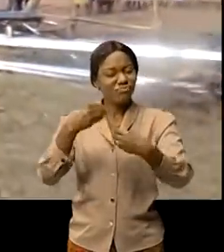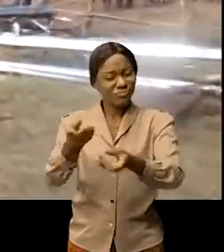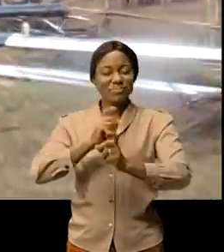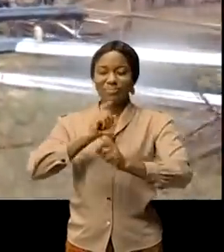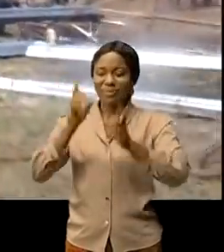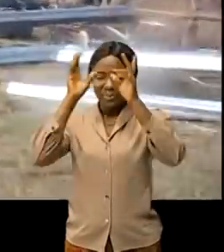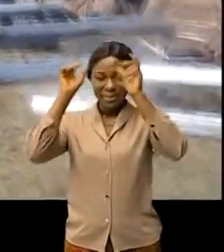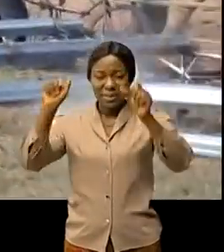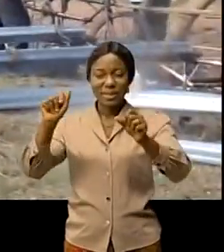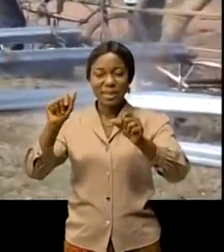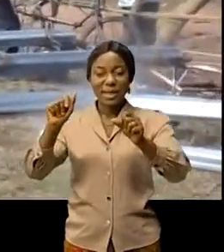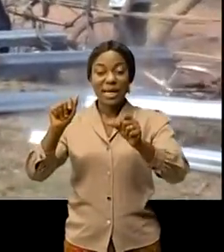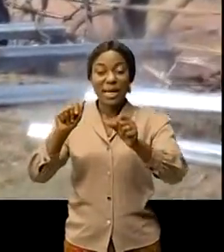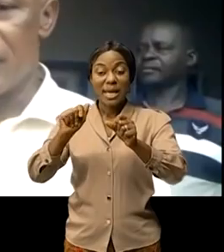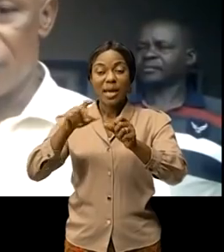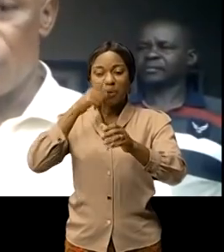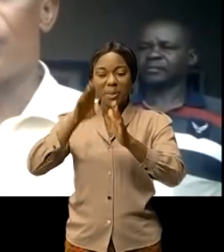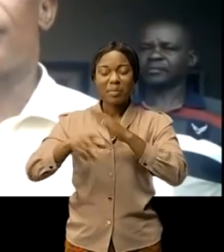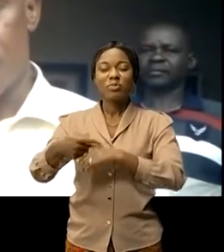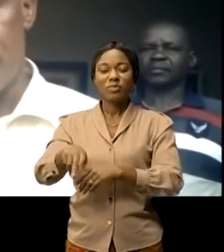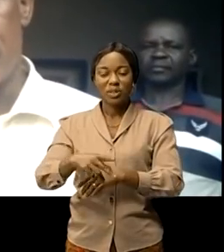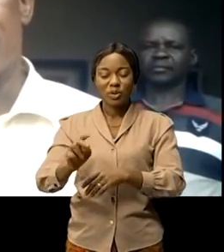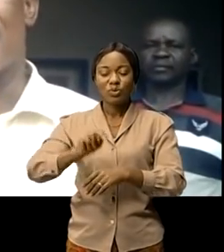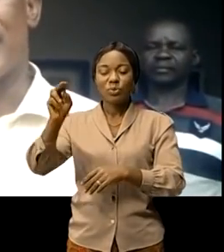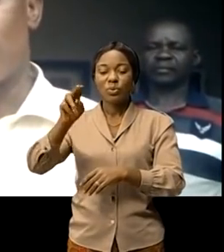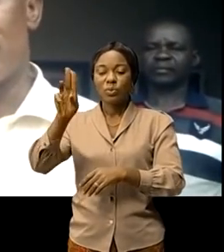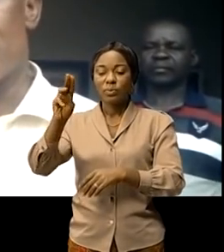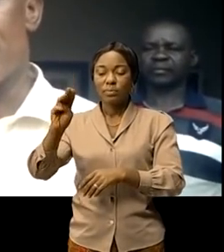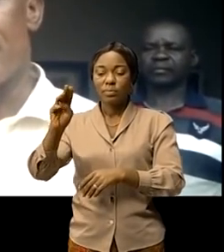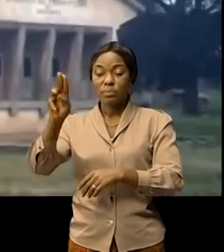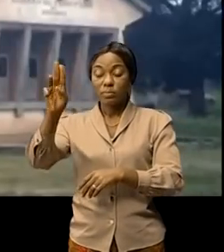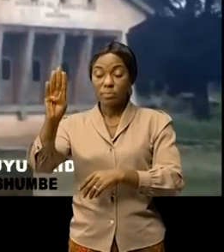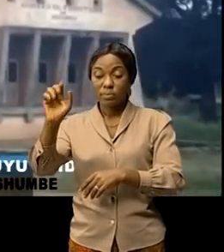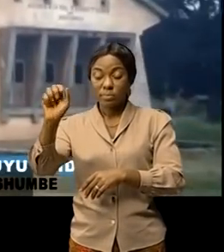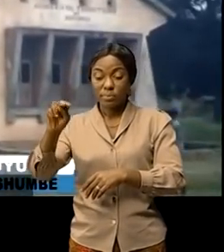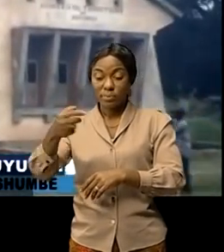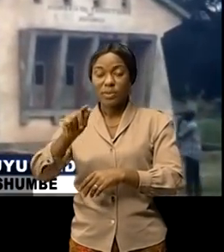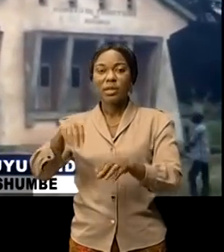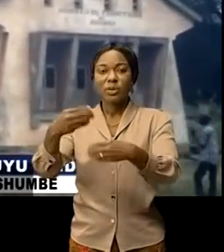président de'Assemblée provinciale du Nord ou Bangui bien voulu poser dans le territoire de Businga